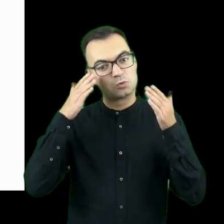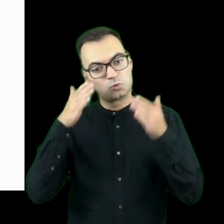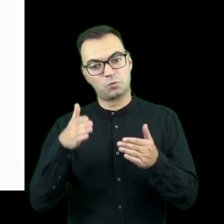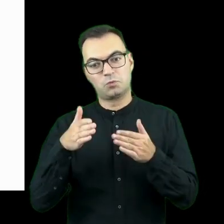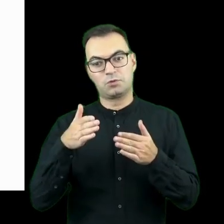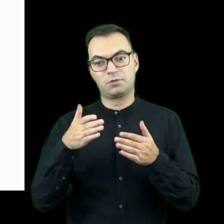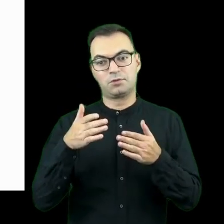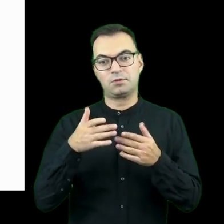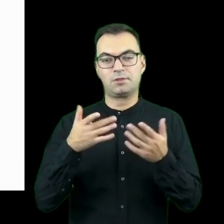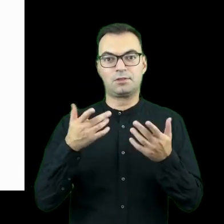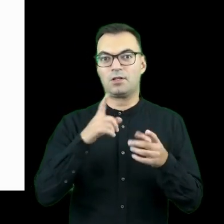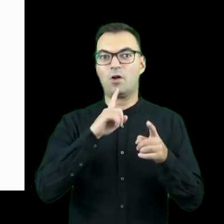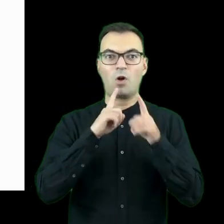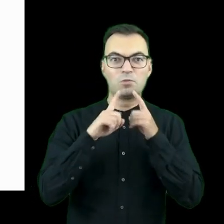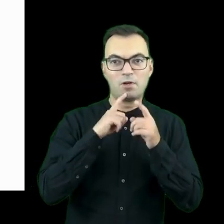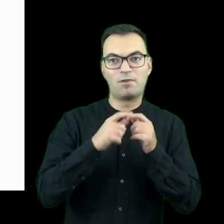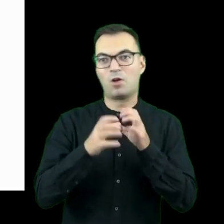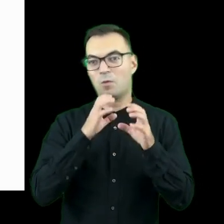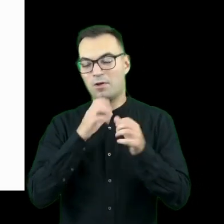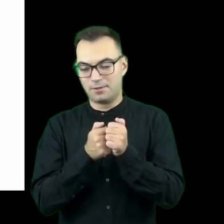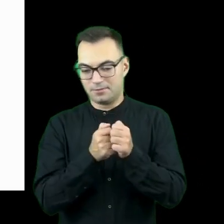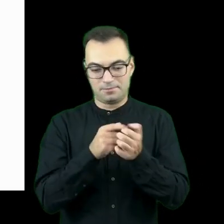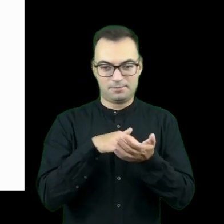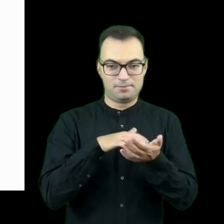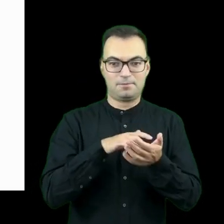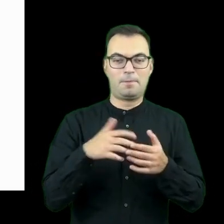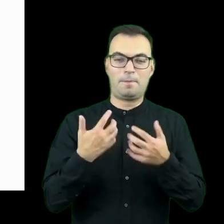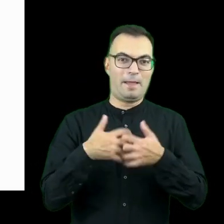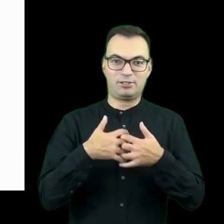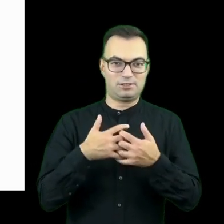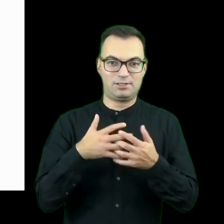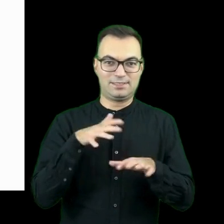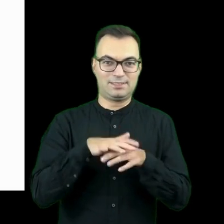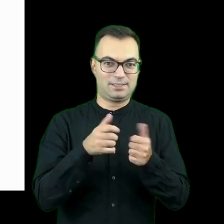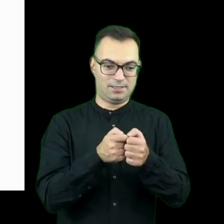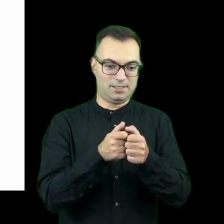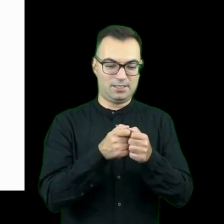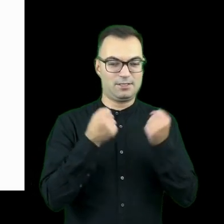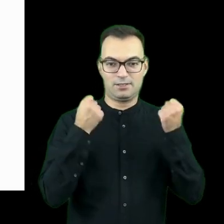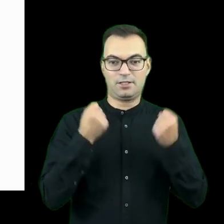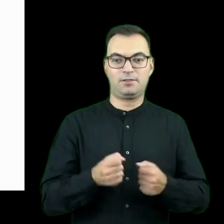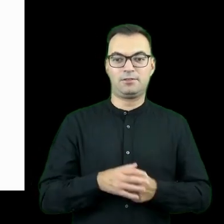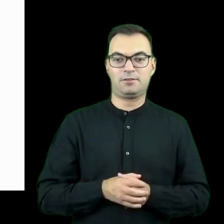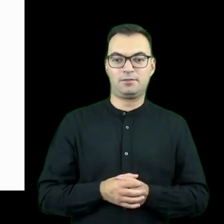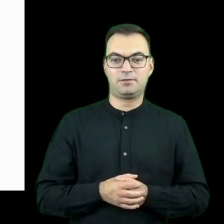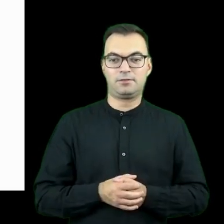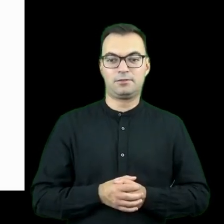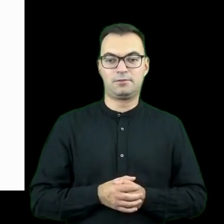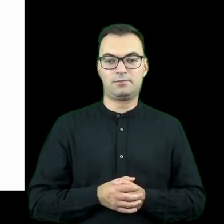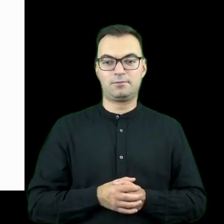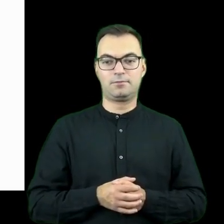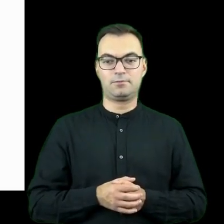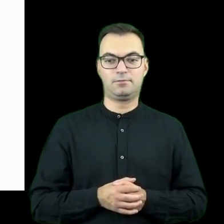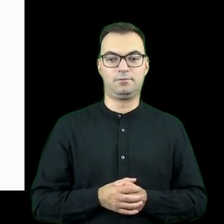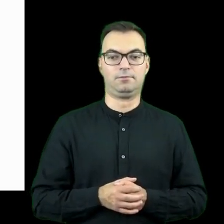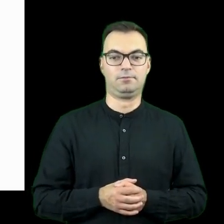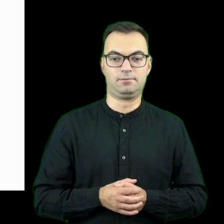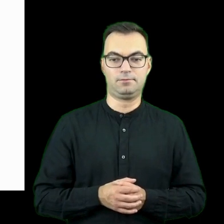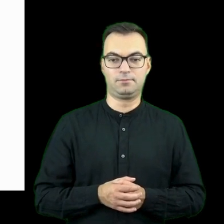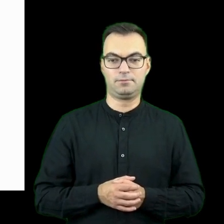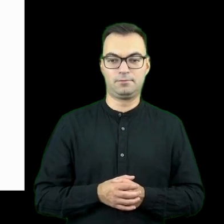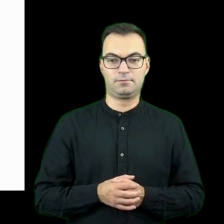prowadzić komunikację poprzez maszyny nie reagujące na